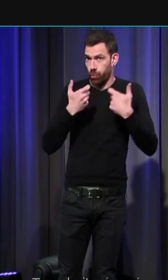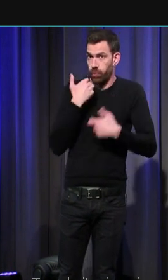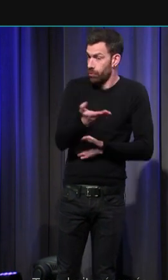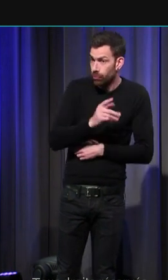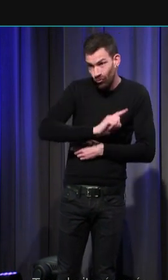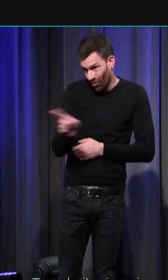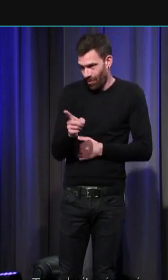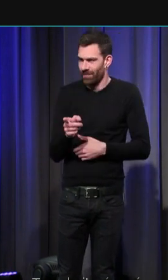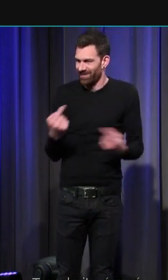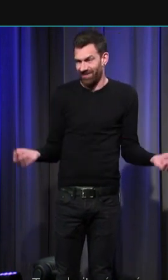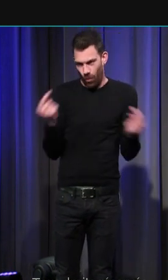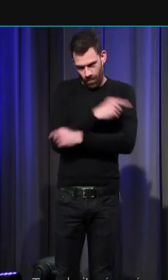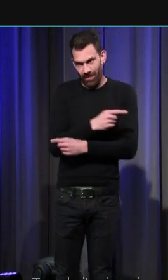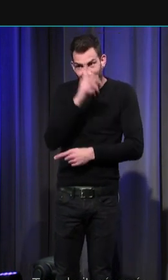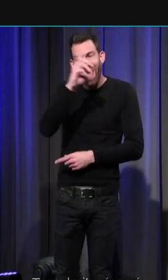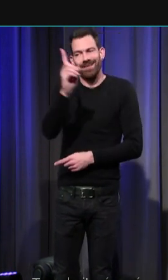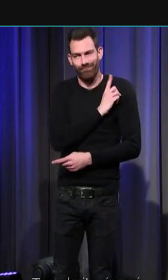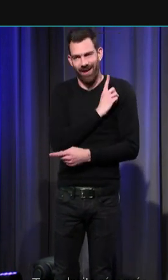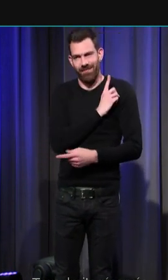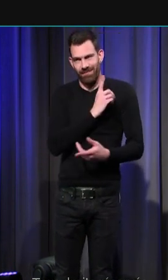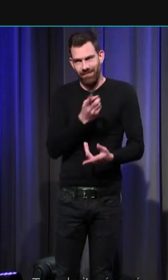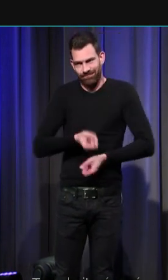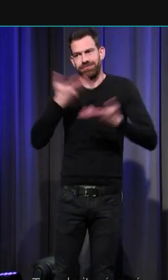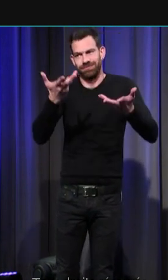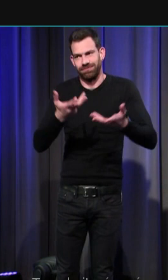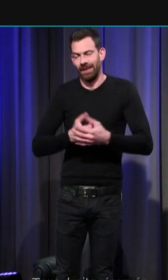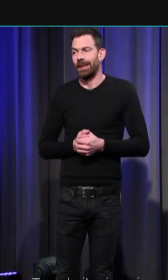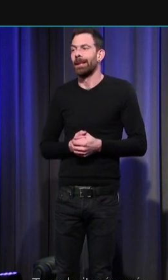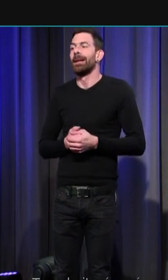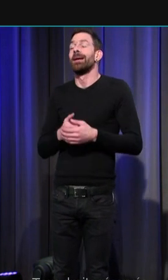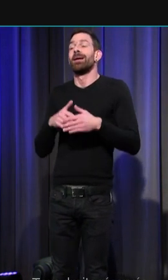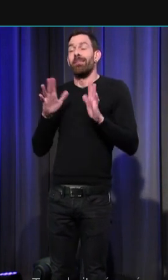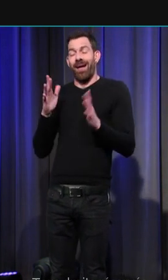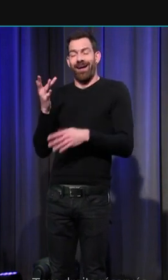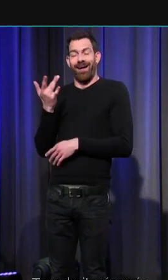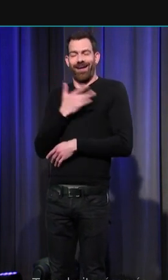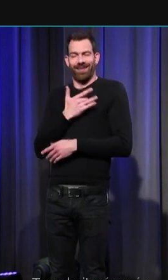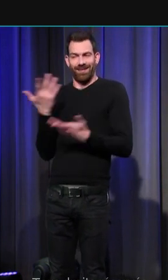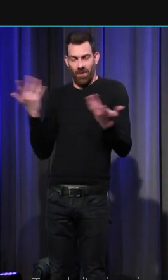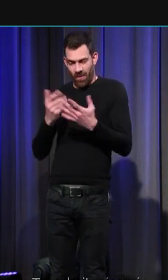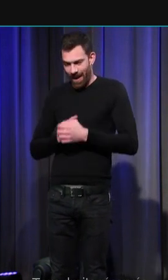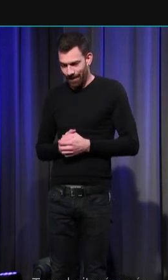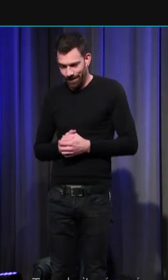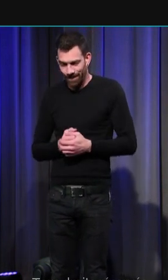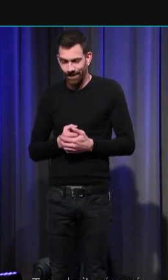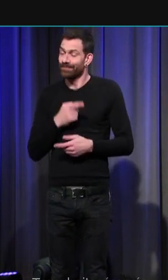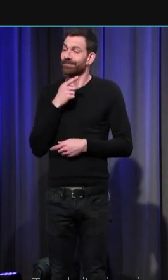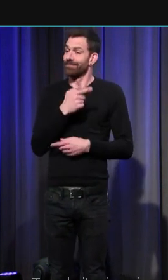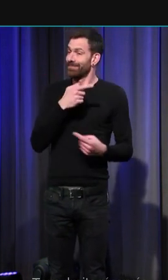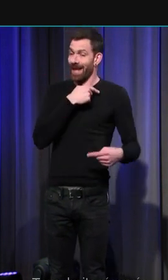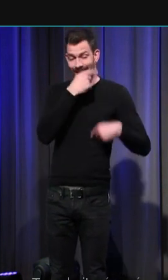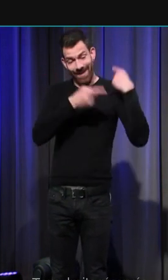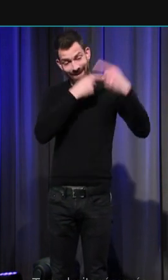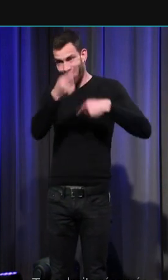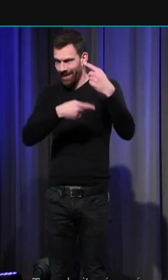précisément tout le contraire cela dit le plus intéressant est sans doute d'admettre que cette ritualisation n'empêche pas